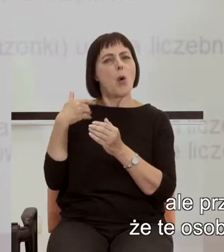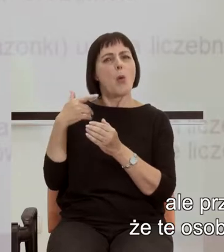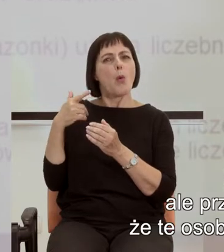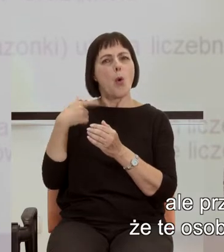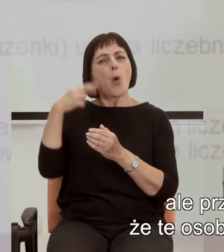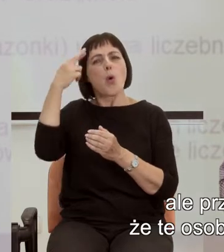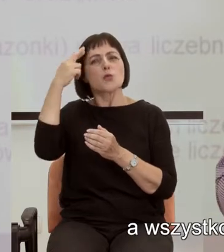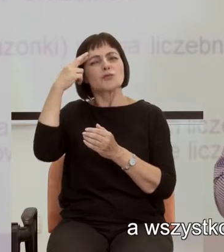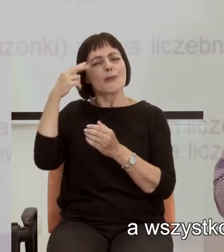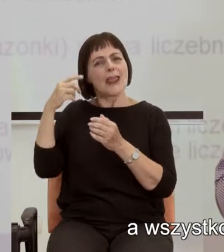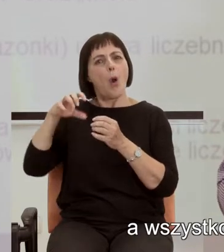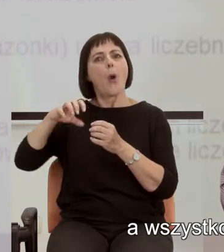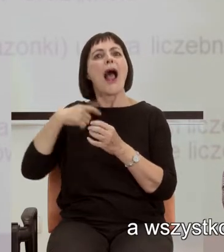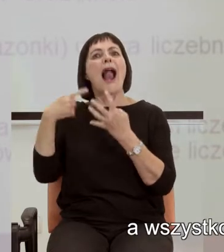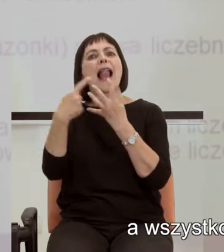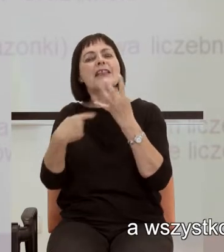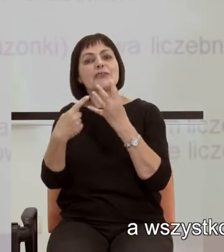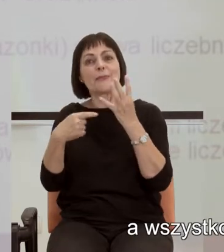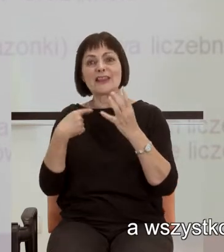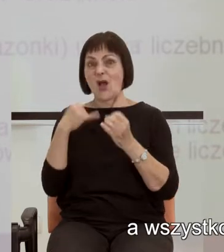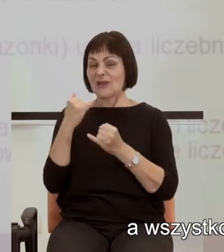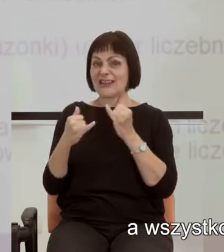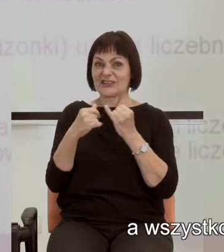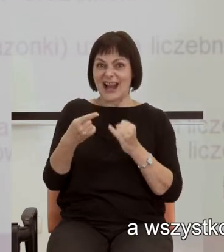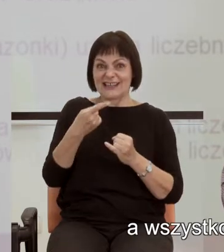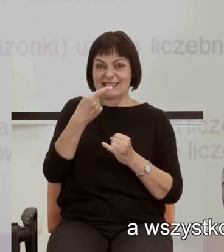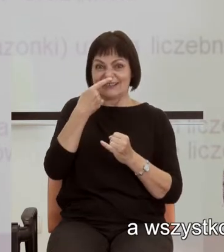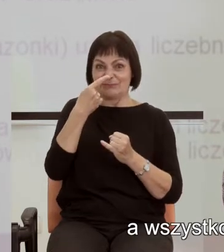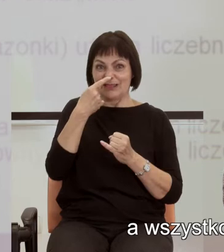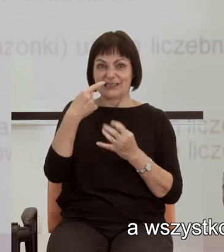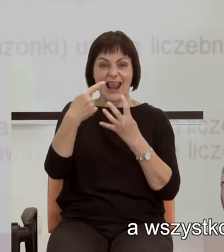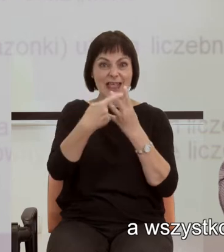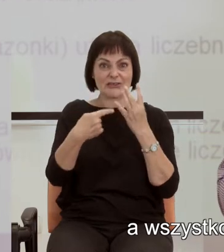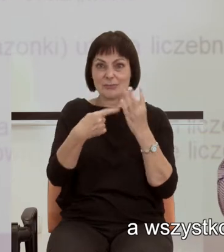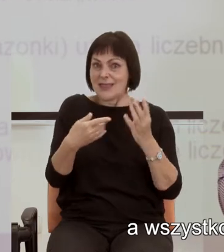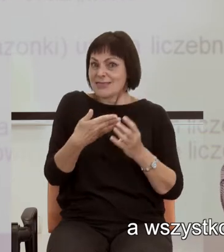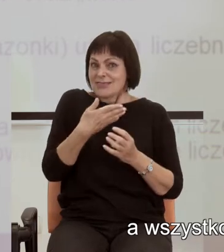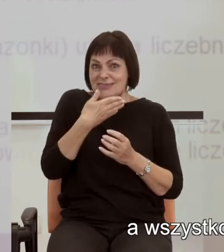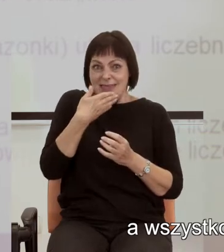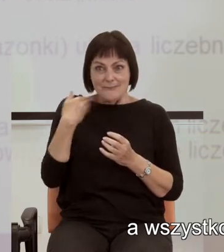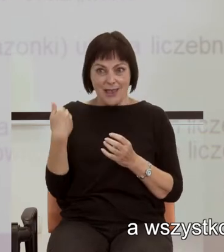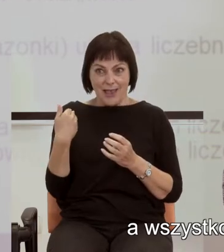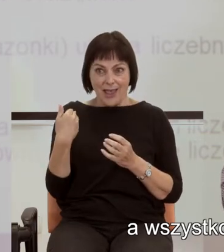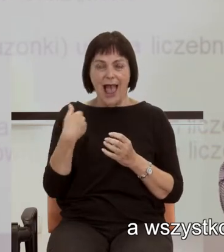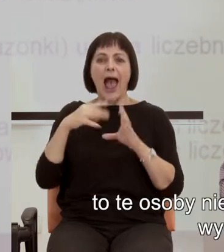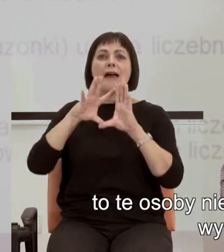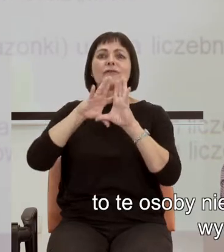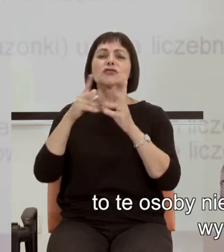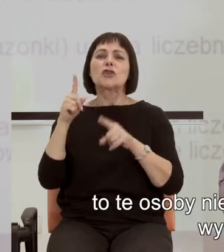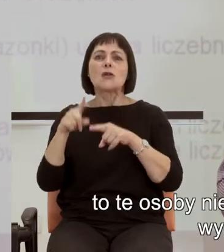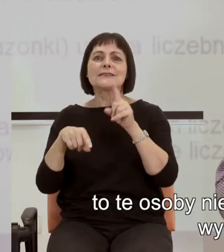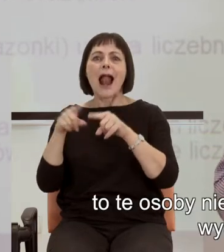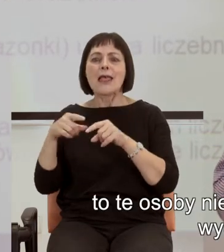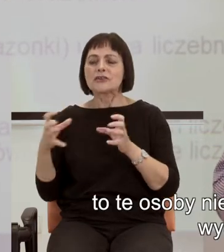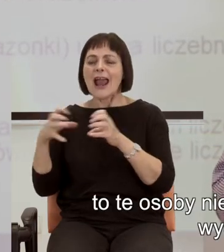z liczebnościami, to gdyby zmysł liczby nie istniał, a wszystko uzależnione byłoby od zasobu liczebników, to te